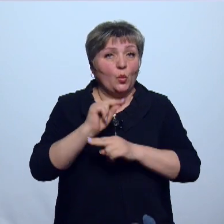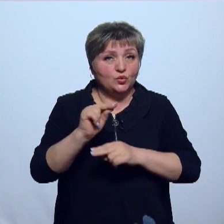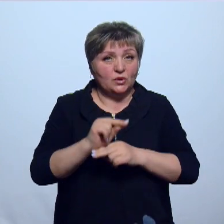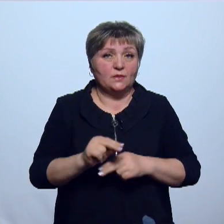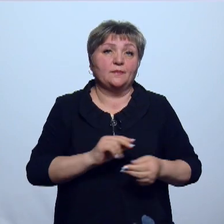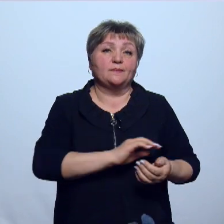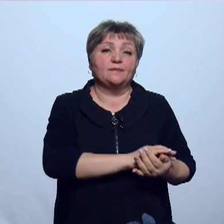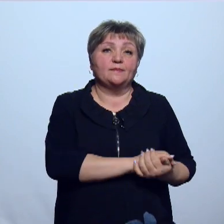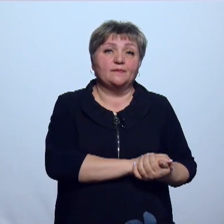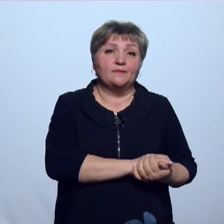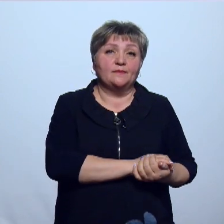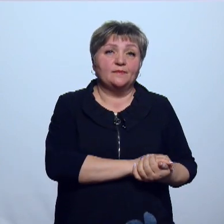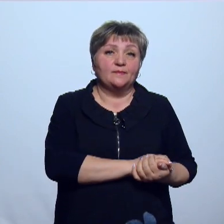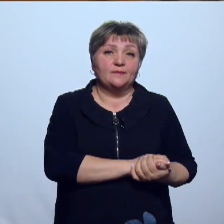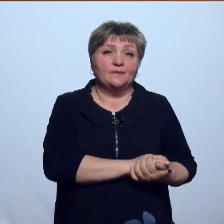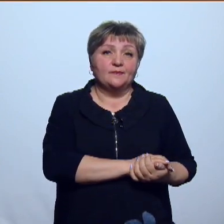познакомилась с его обитателями.